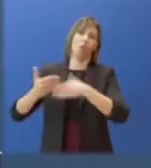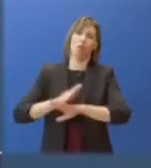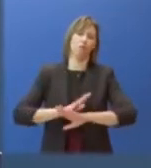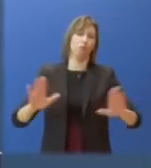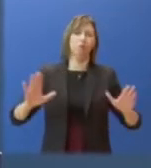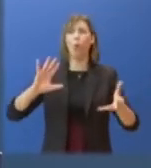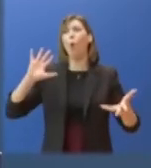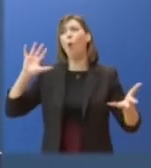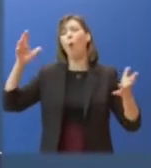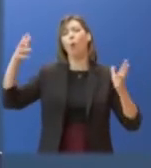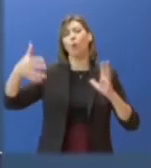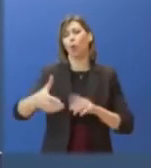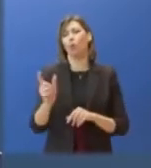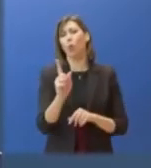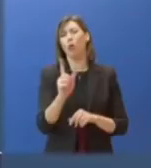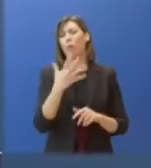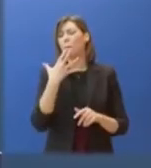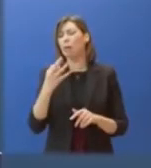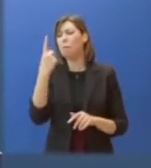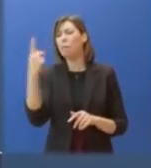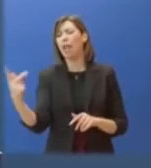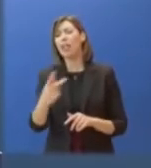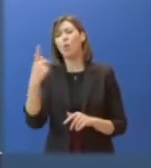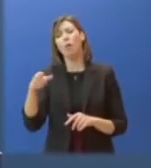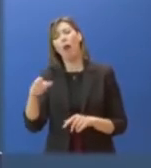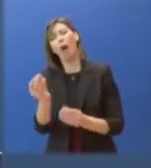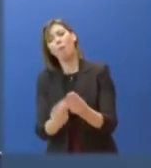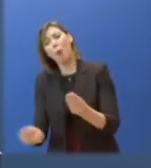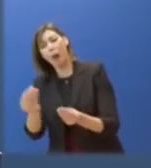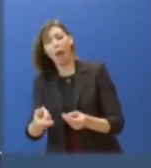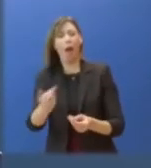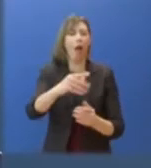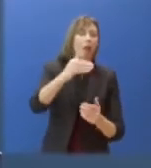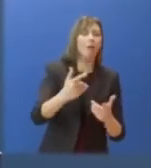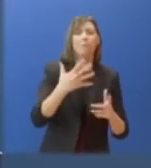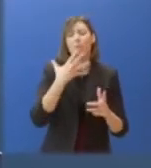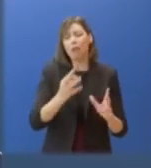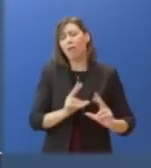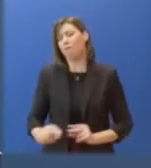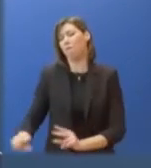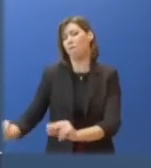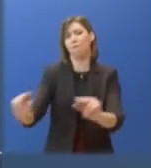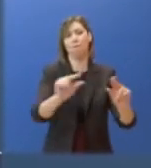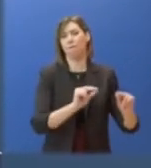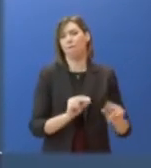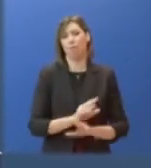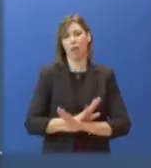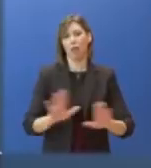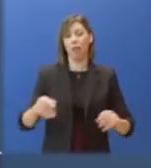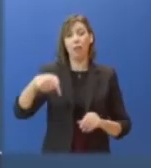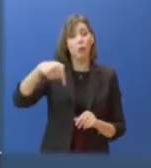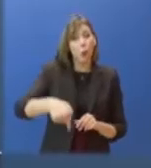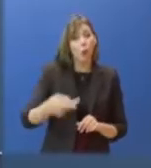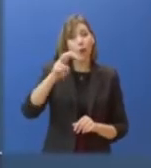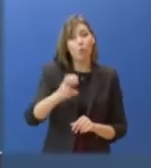χωρίς διακρίσεις και εξαιρέσεις κοινωνιών. Στον 21ο αιώνα ήρθε η ώρα να απαλλαγούμε από αυτά με ένα κίνημα αντίστοιχο των